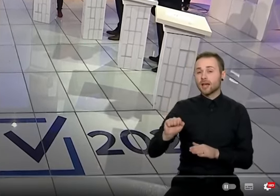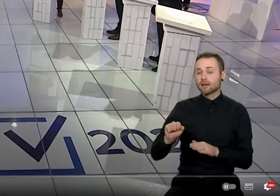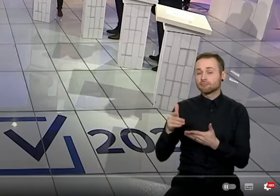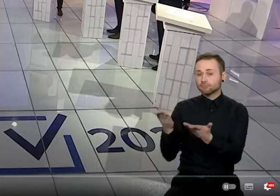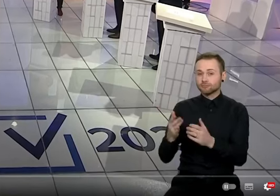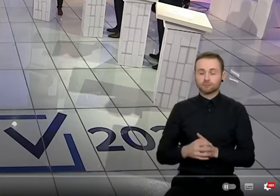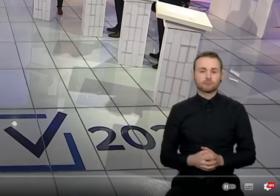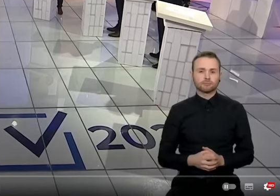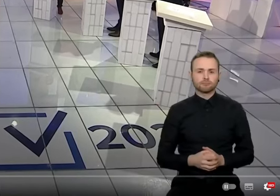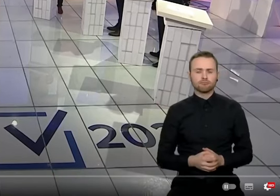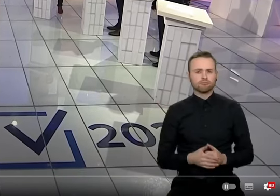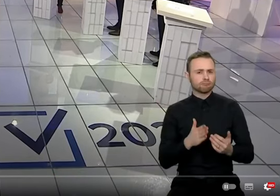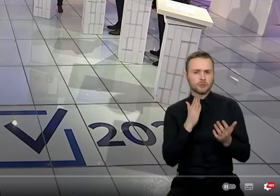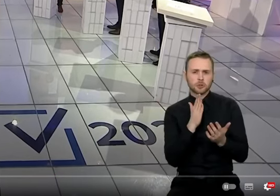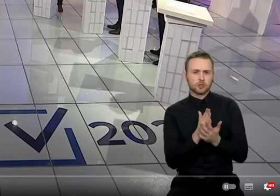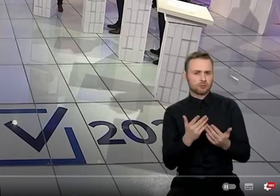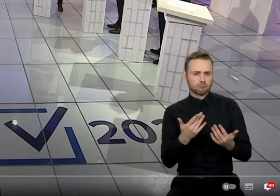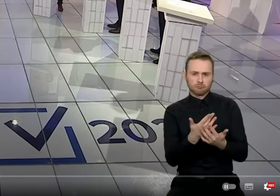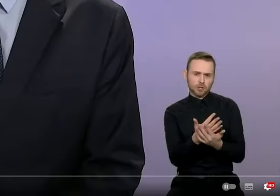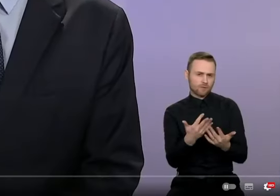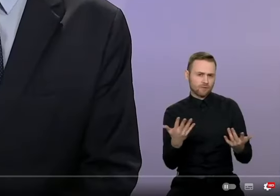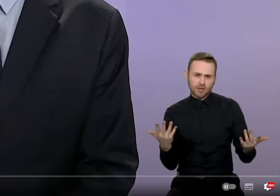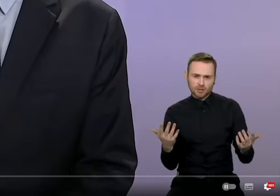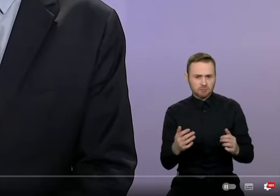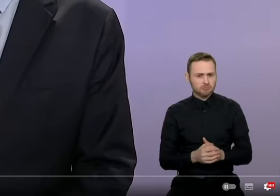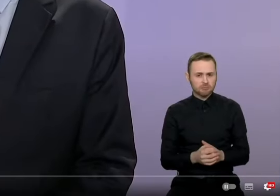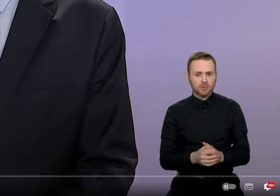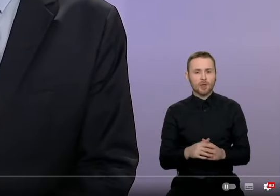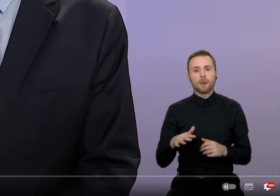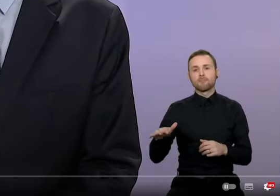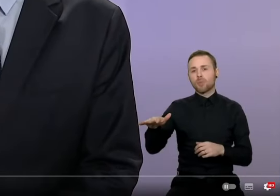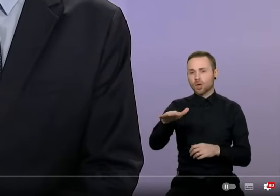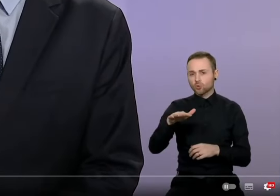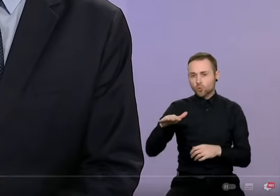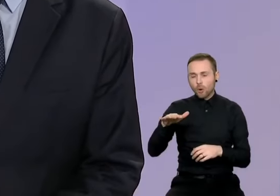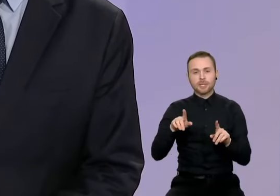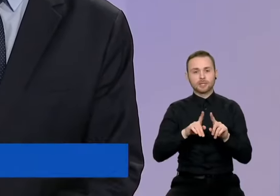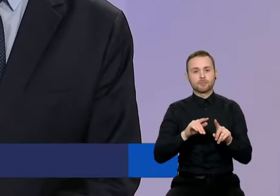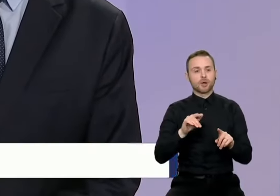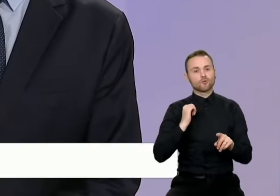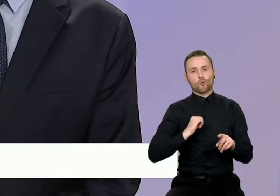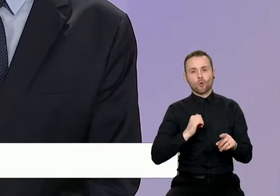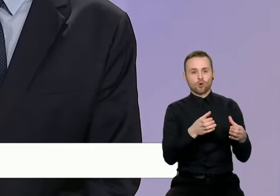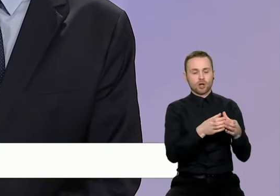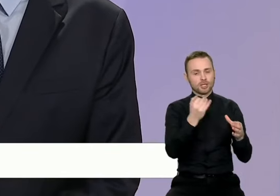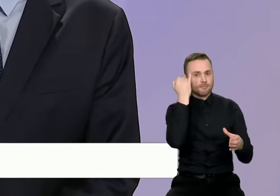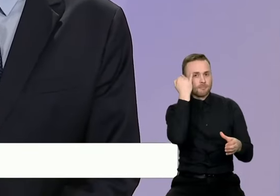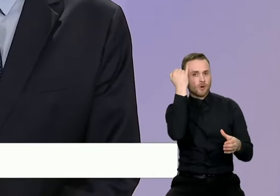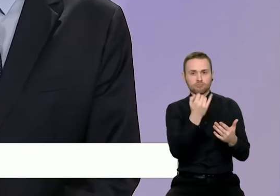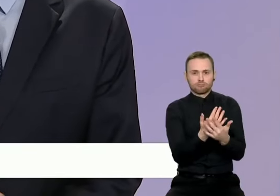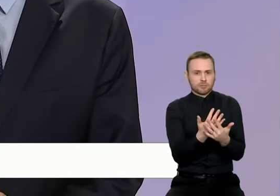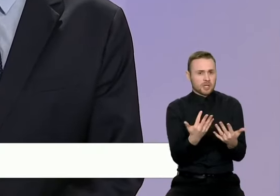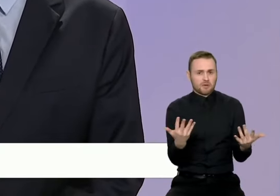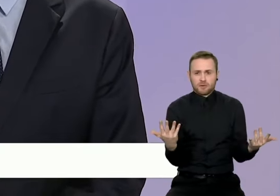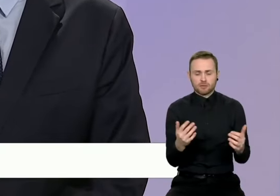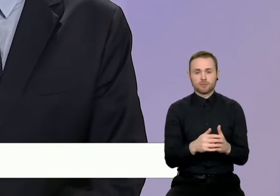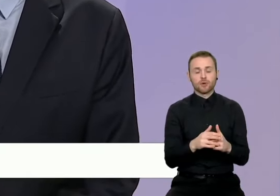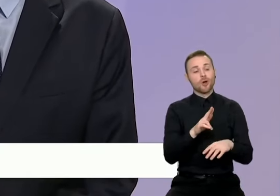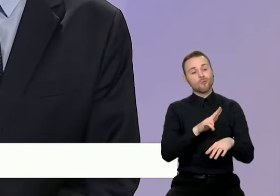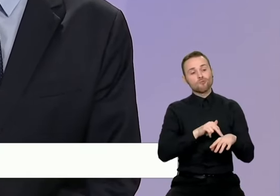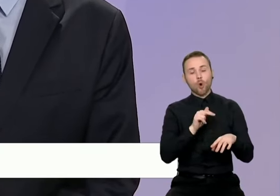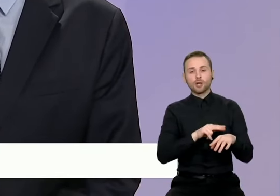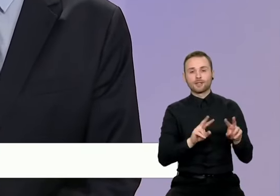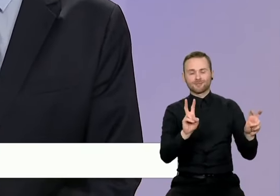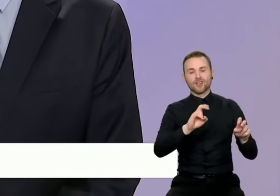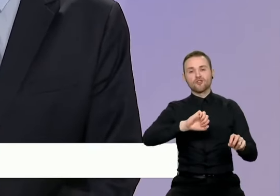Yra įvairių aspektų, kuriais čia gali prisidėti. Tiek bendruomenė, tiek pilietinės iniciatyvos. Yra svarbu skatinti policijos draugo ir